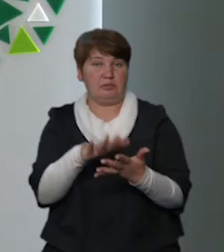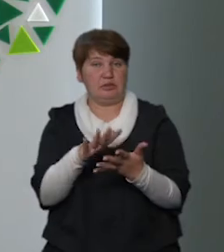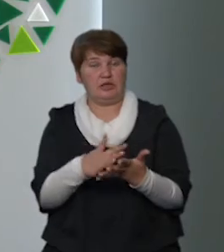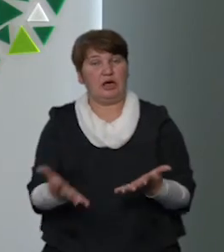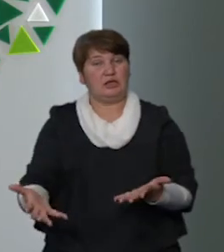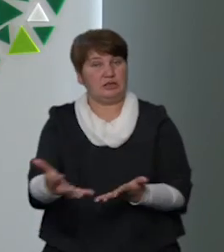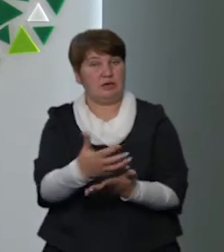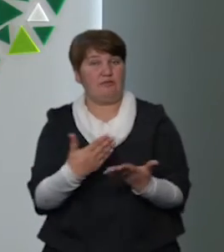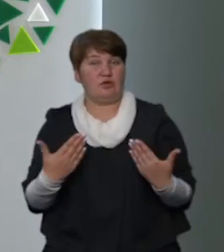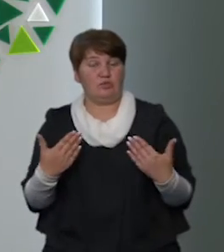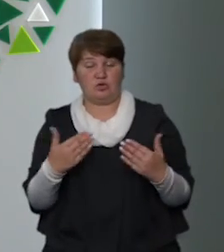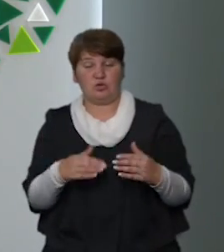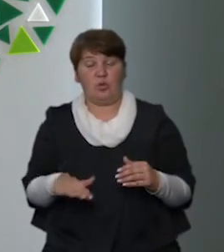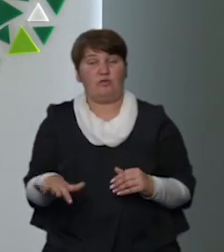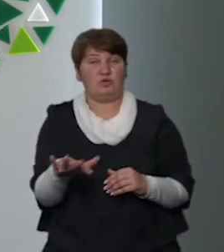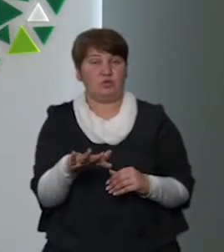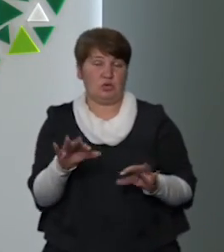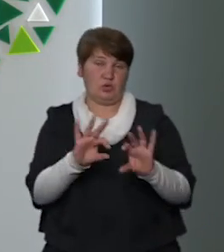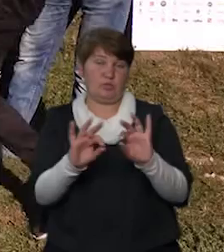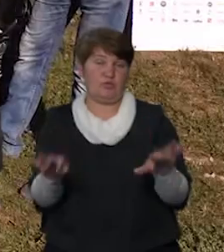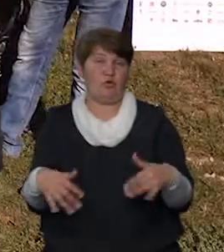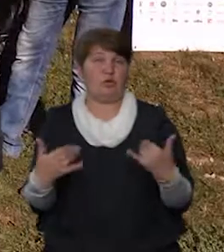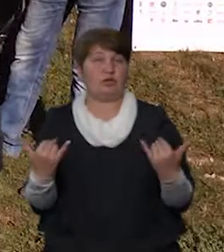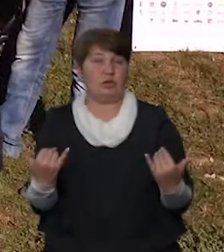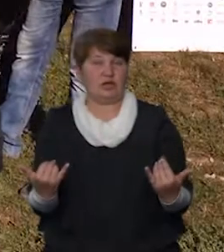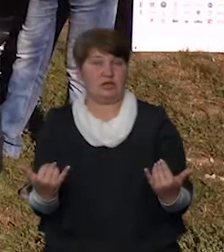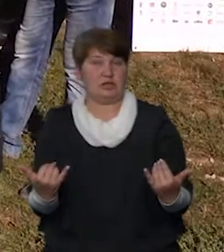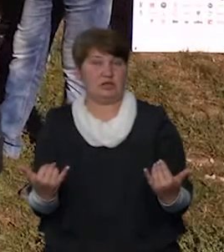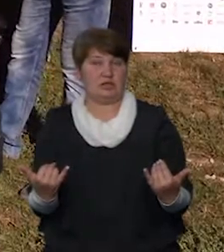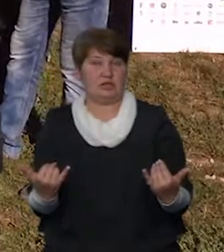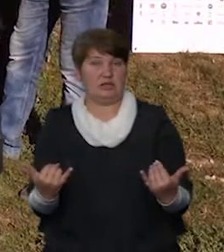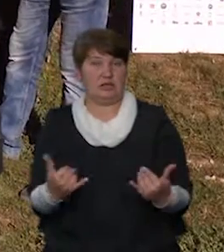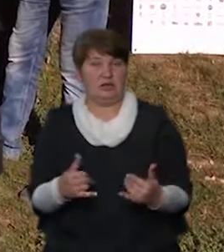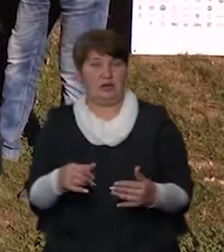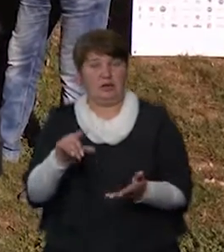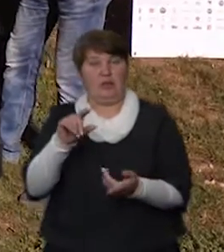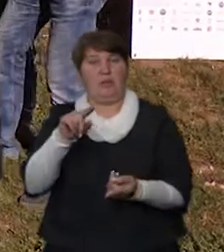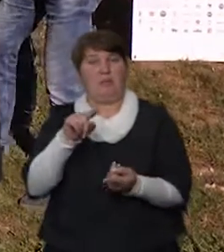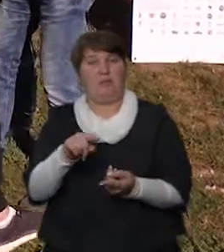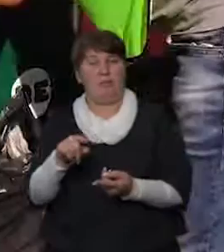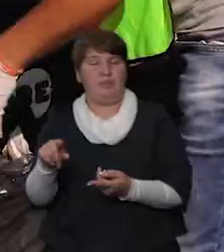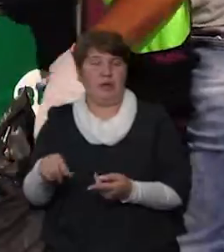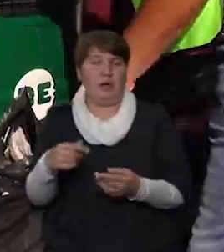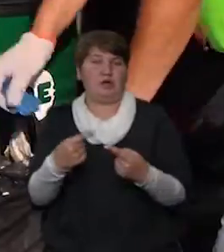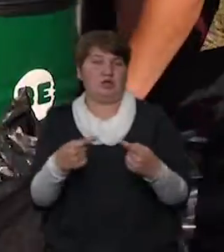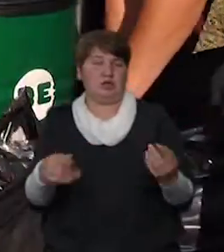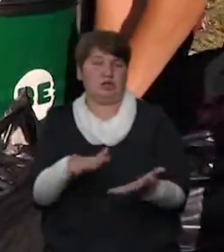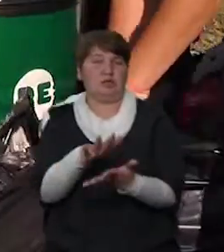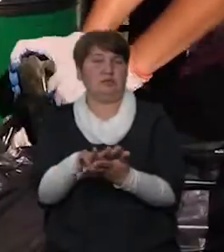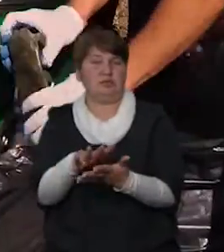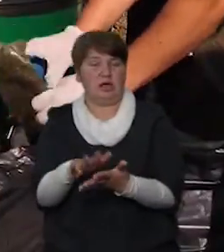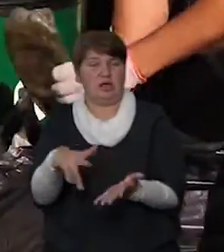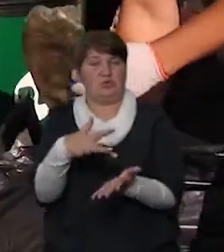у відпочинковій зоні, розповість Олександра Берчак. Пластикові пляшки – найпопулярніший вид сміття на міському озері,